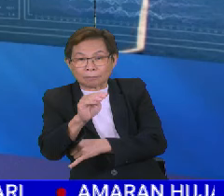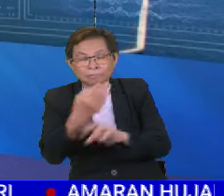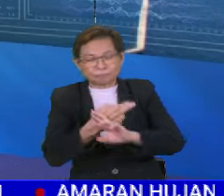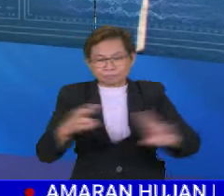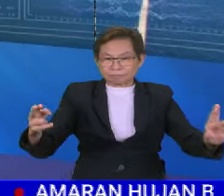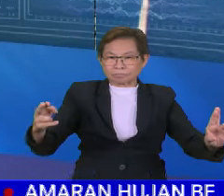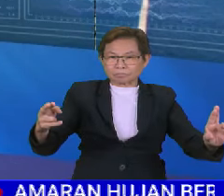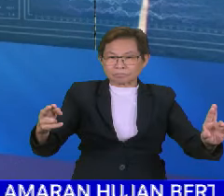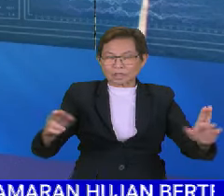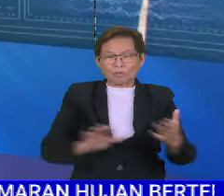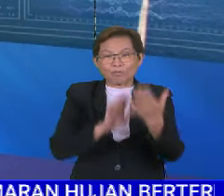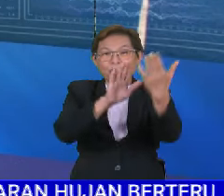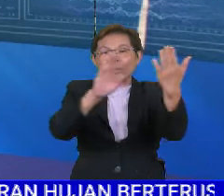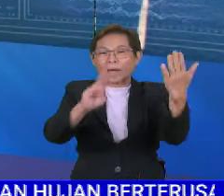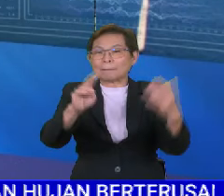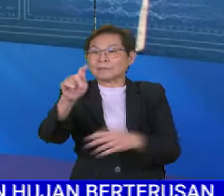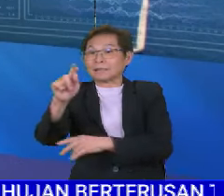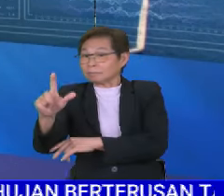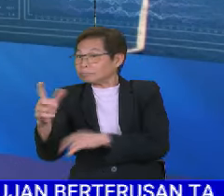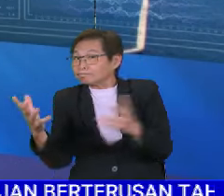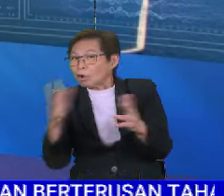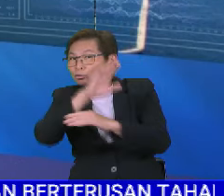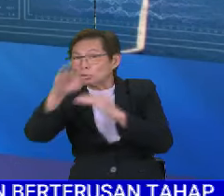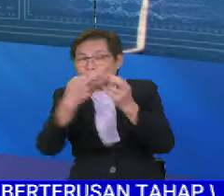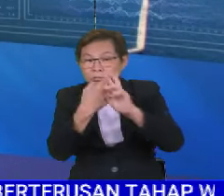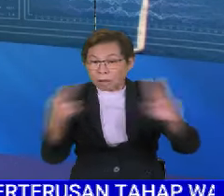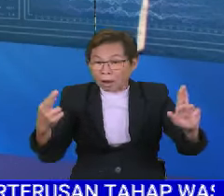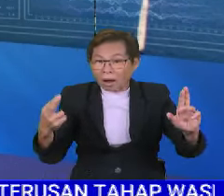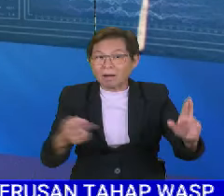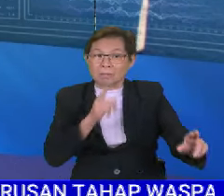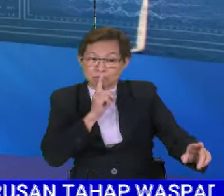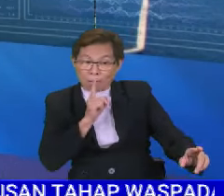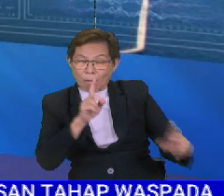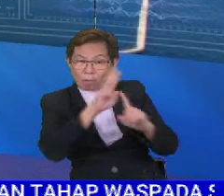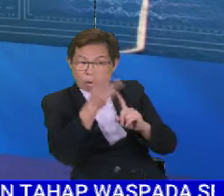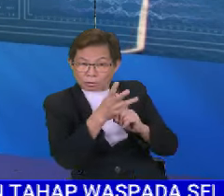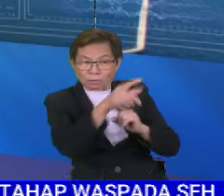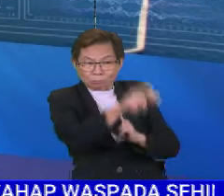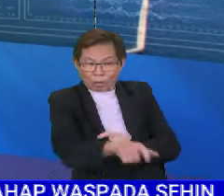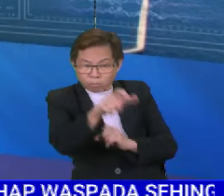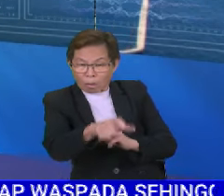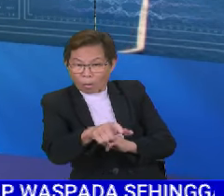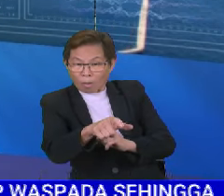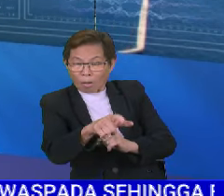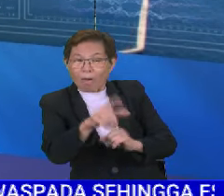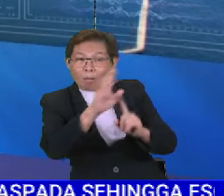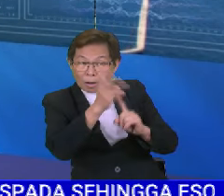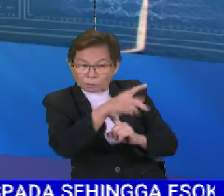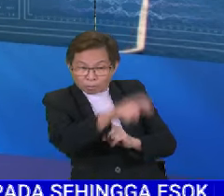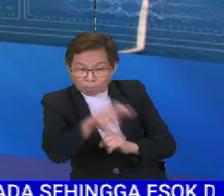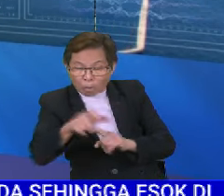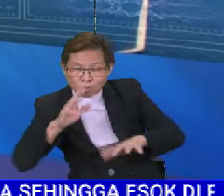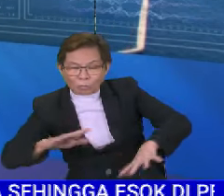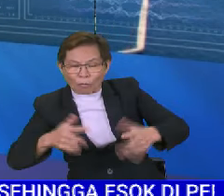siap siaga berdepan monsoon timur laut. Segala persediaan termasuk memastikan kebajikan penduduk terjejas banjir dapat